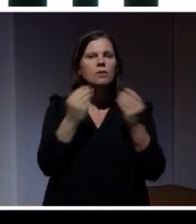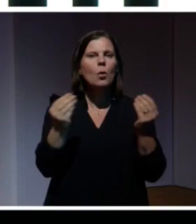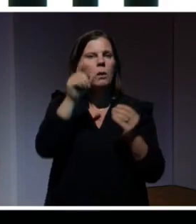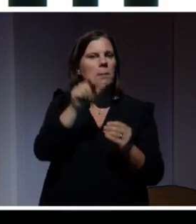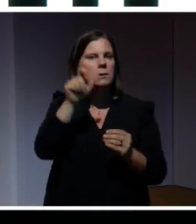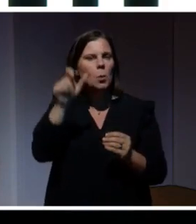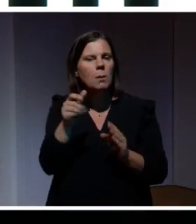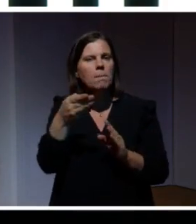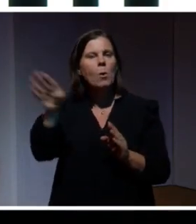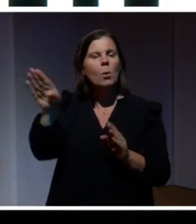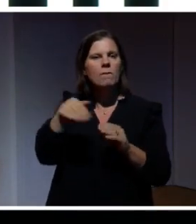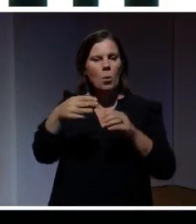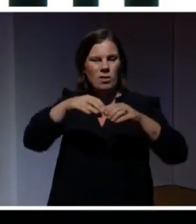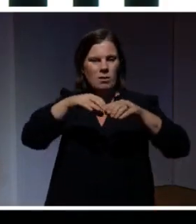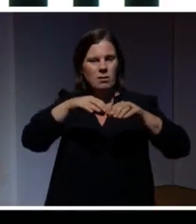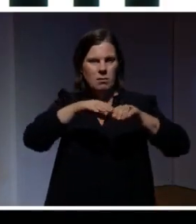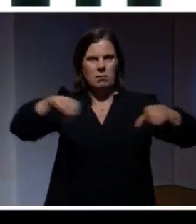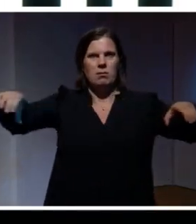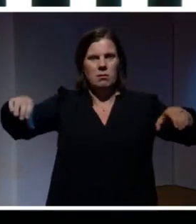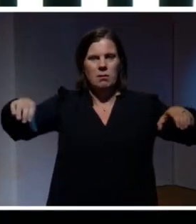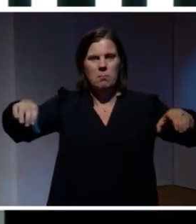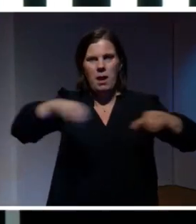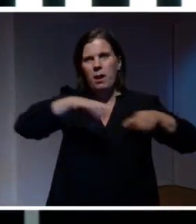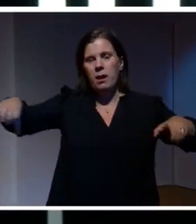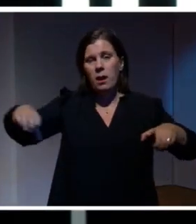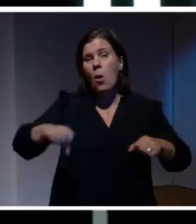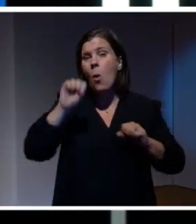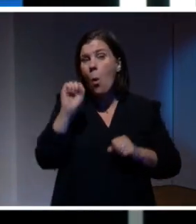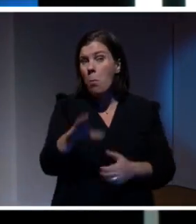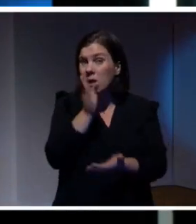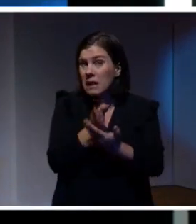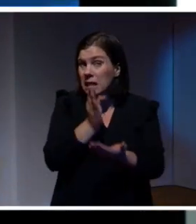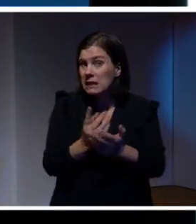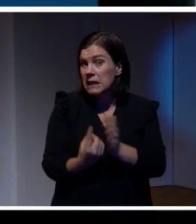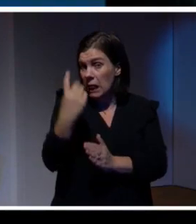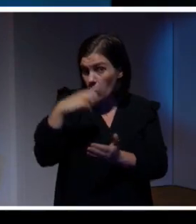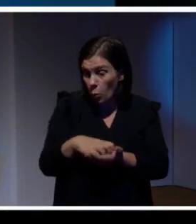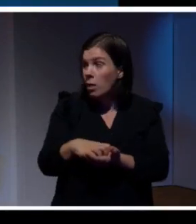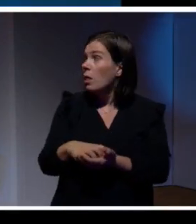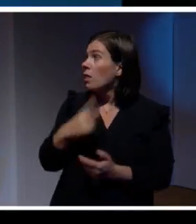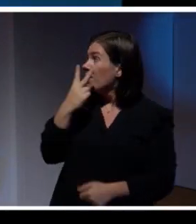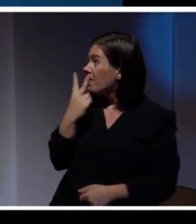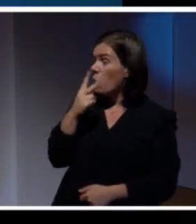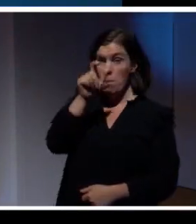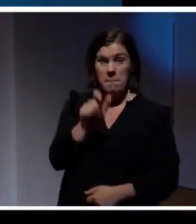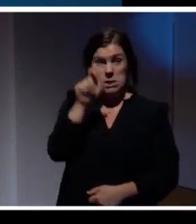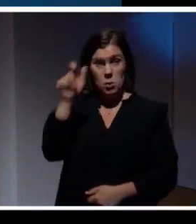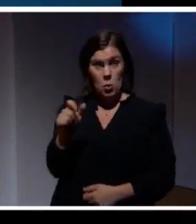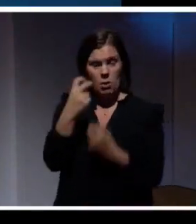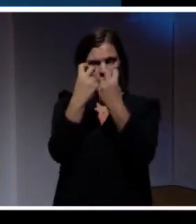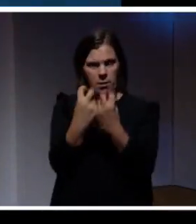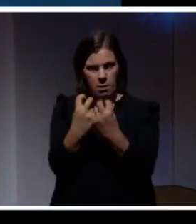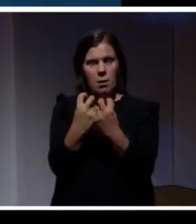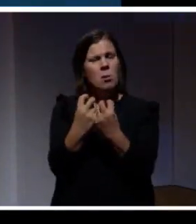personer i bilden. Så det som egentligen hade hänt här om det här hade varit en viktig situation det är att de här två personerna, de hade förhandlat